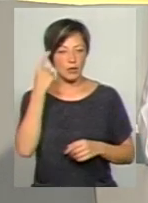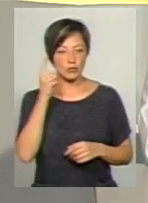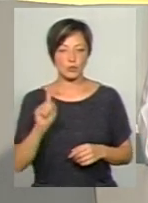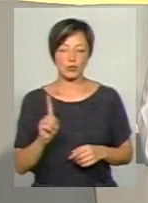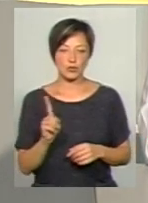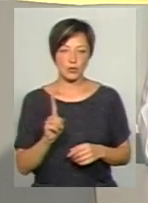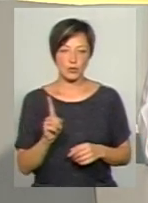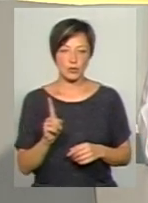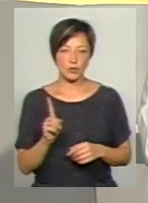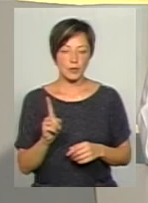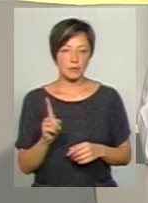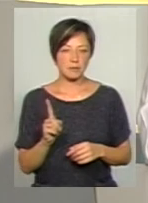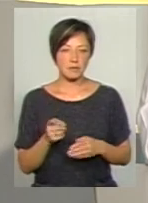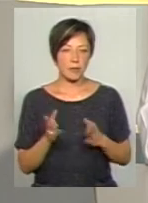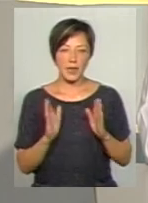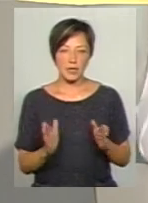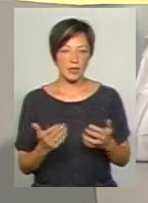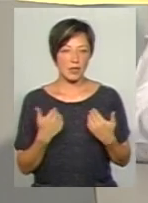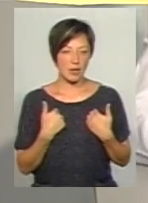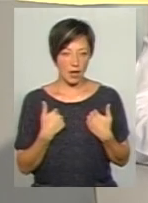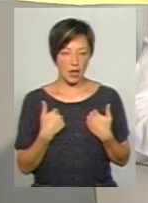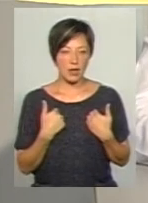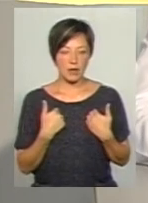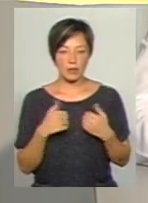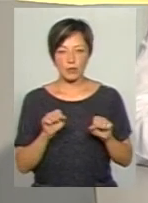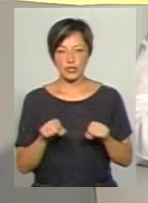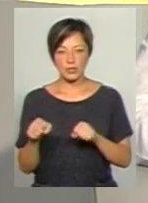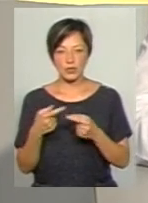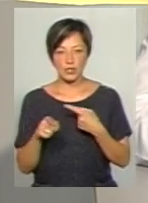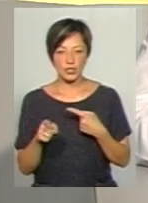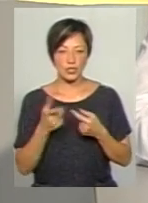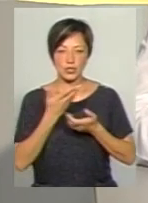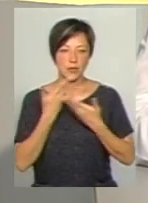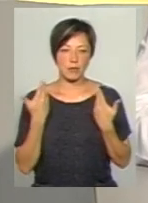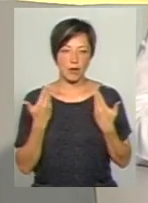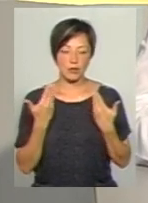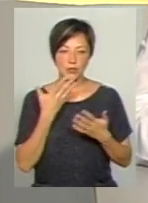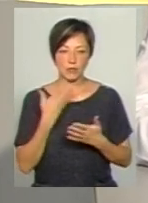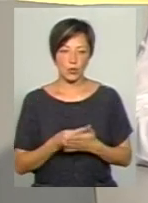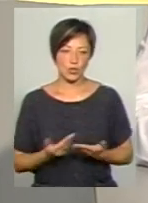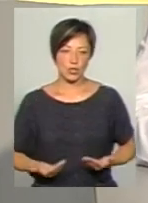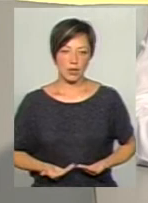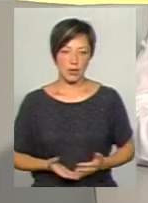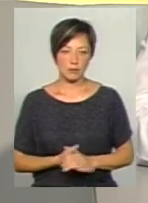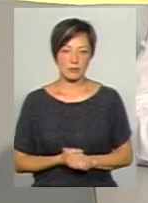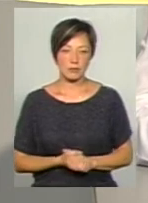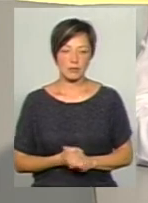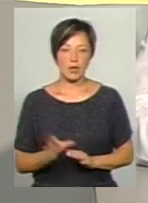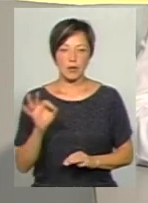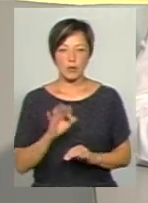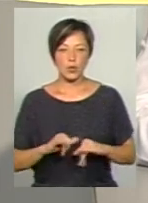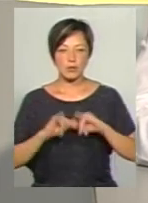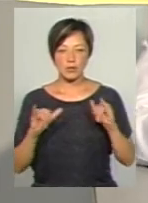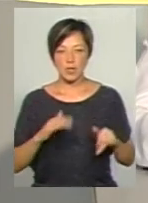не тільки я, а, можливо, і інші не мають свого житла. Стосовно зростання